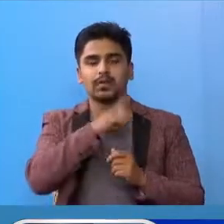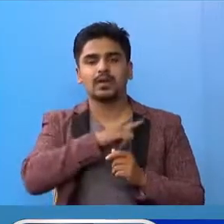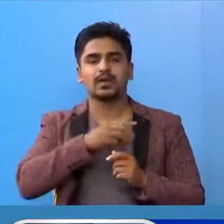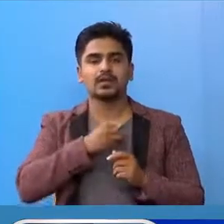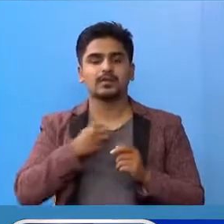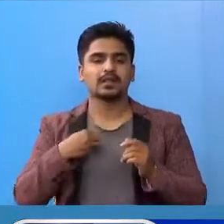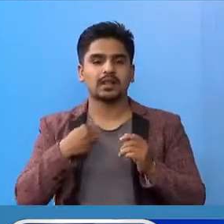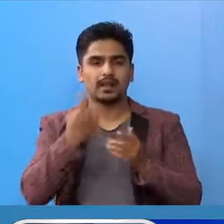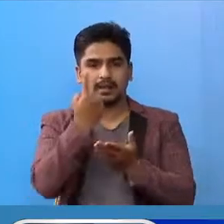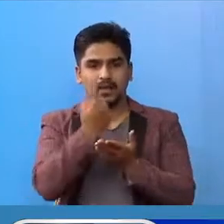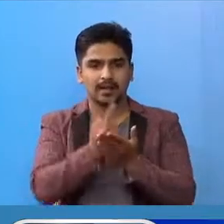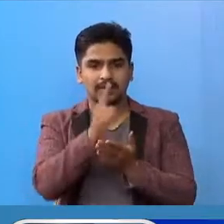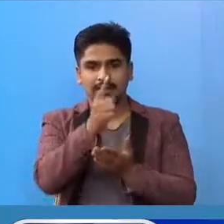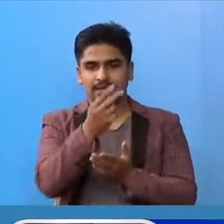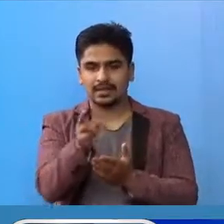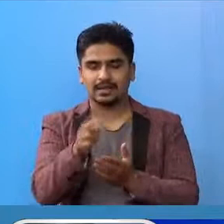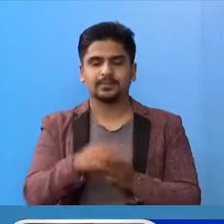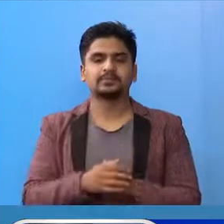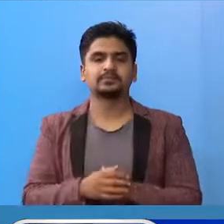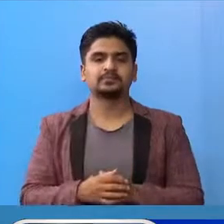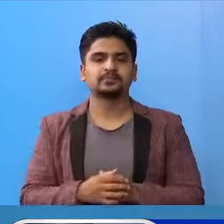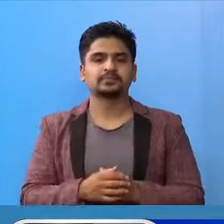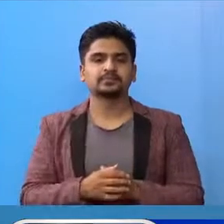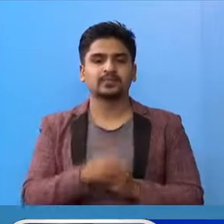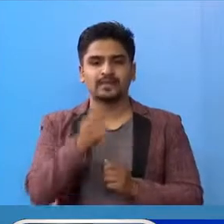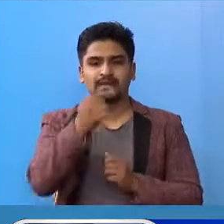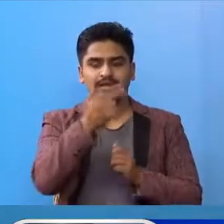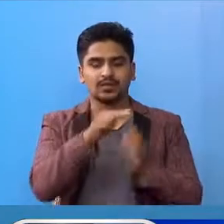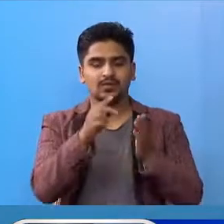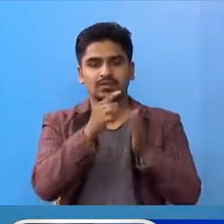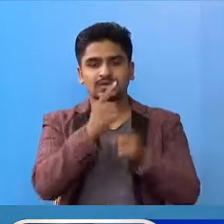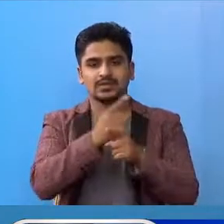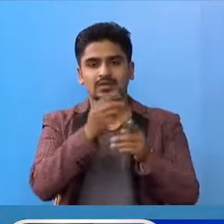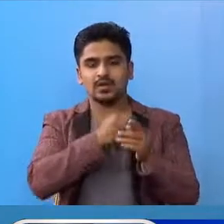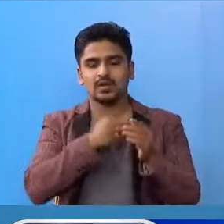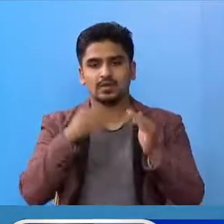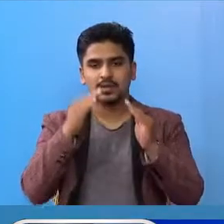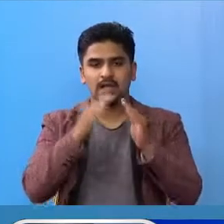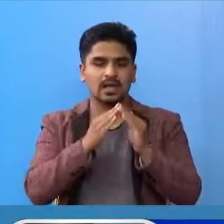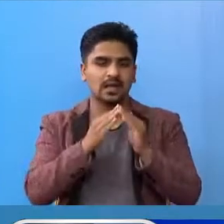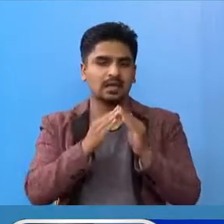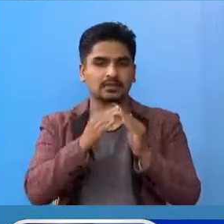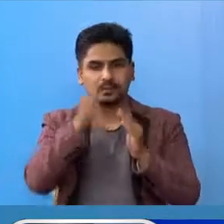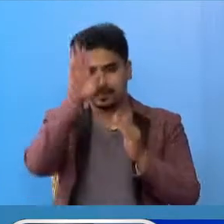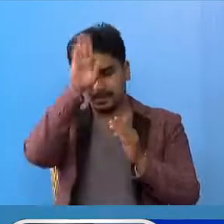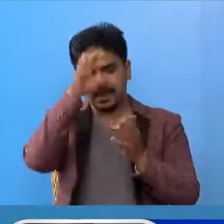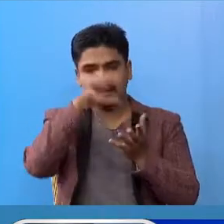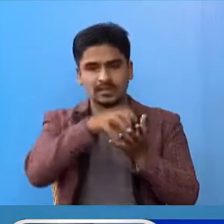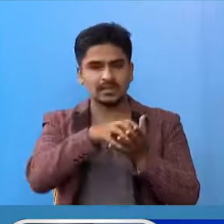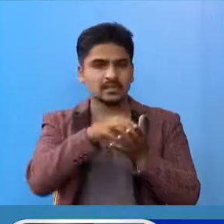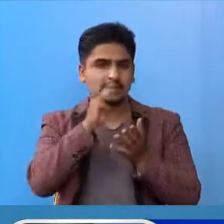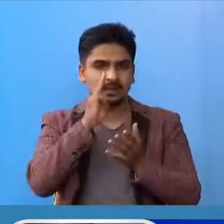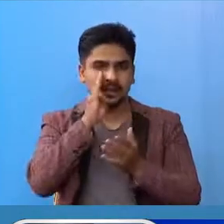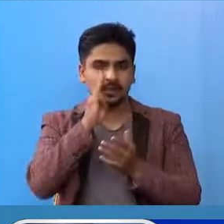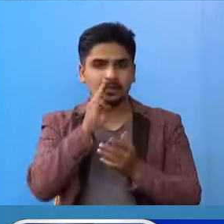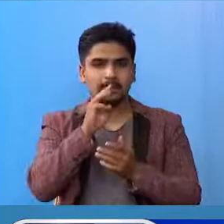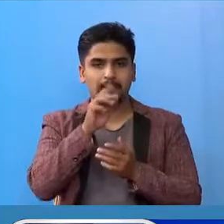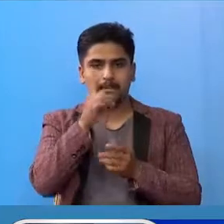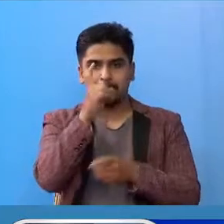पर्योक्साला मा काफांडु का एक जना। तिरगुन विश्वविद्ध्याले सिछन अस्पताल माराज गन पर्योक्साला मा